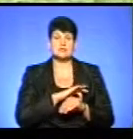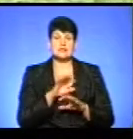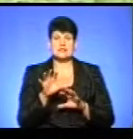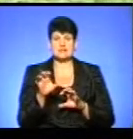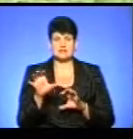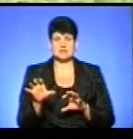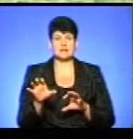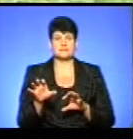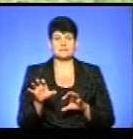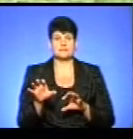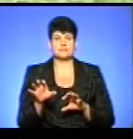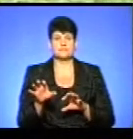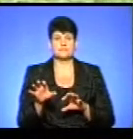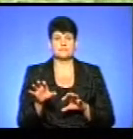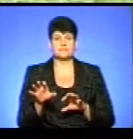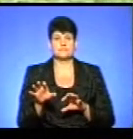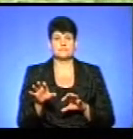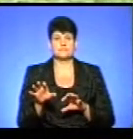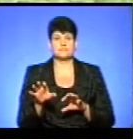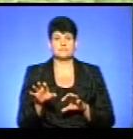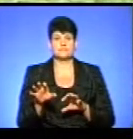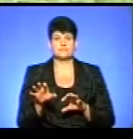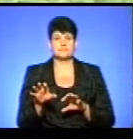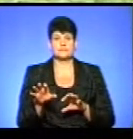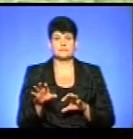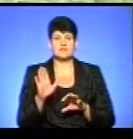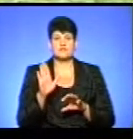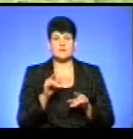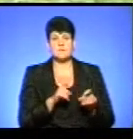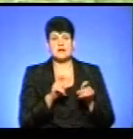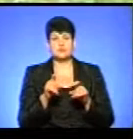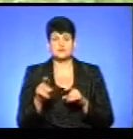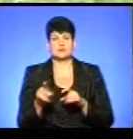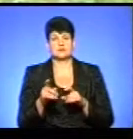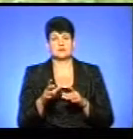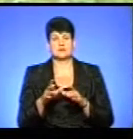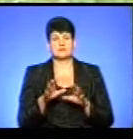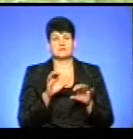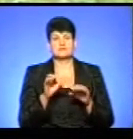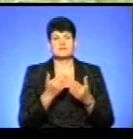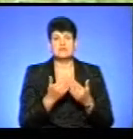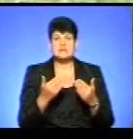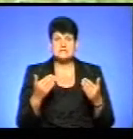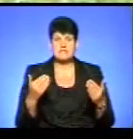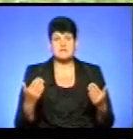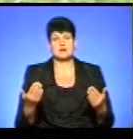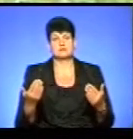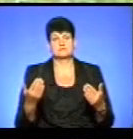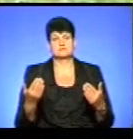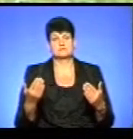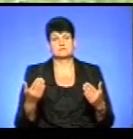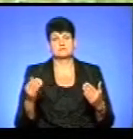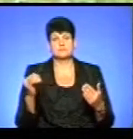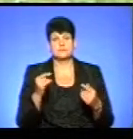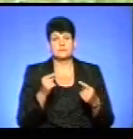в пересуваних звіринцях, виставках. Та, відповідно,